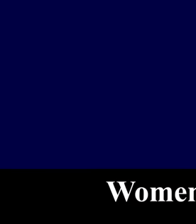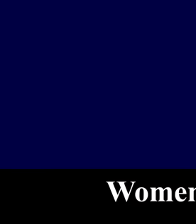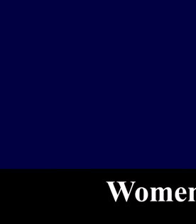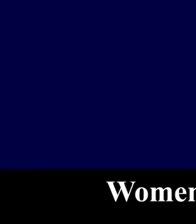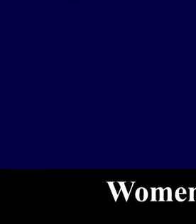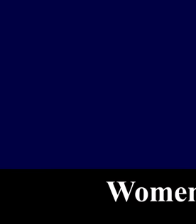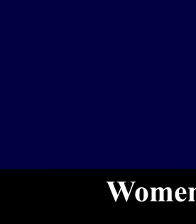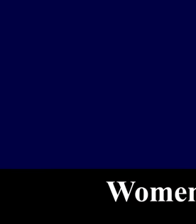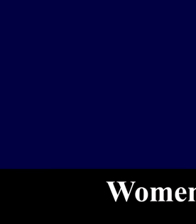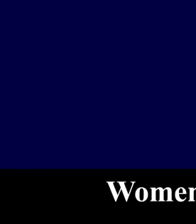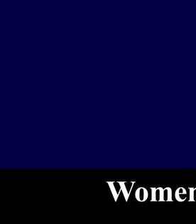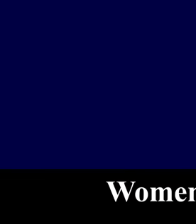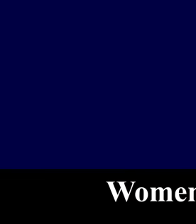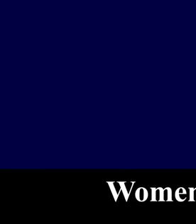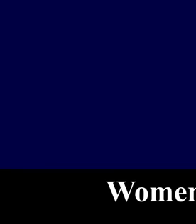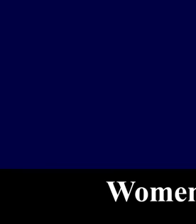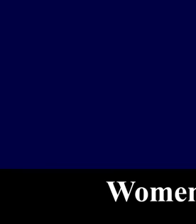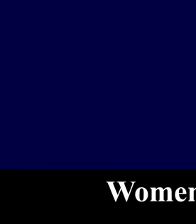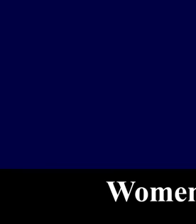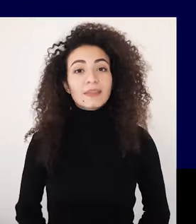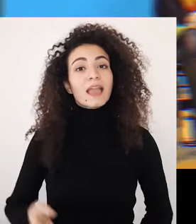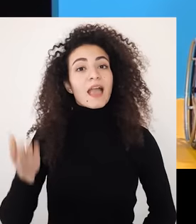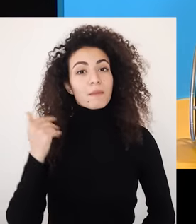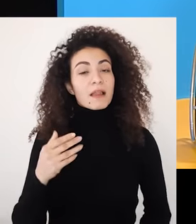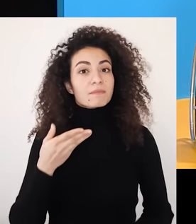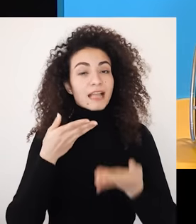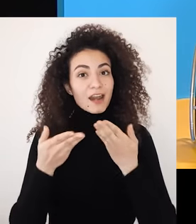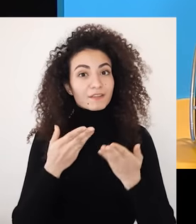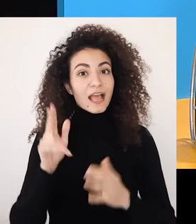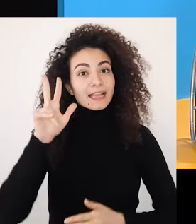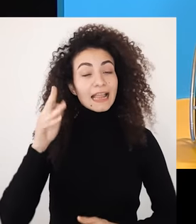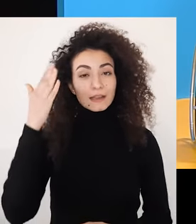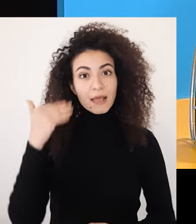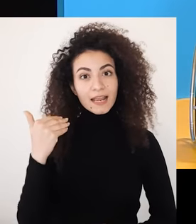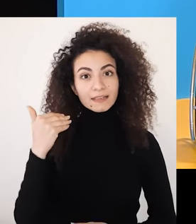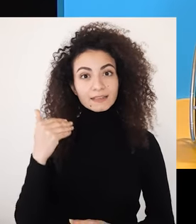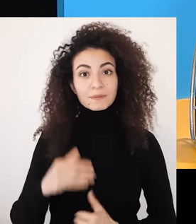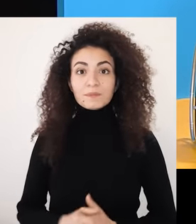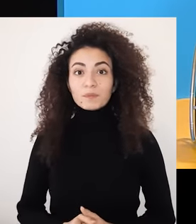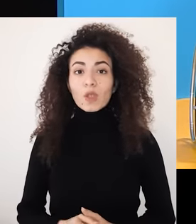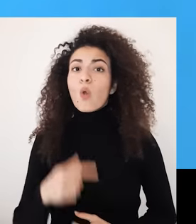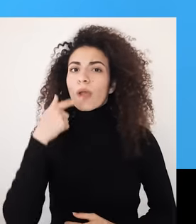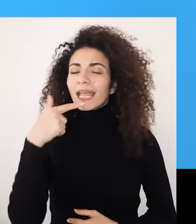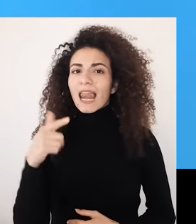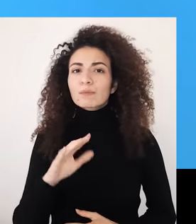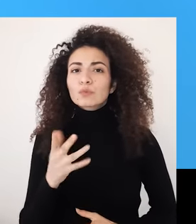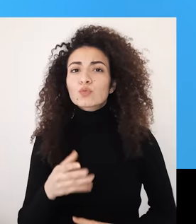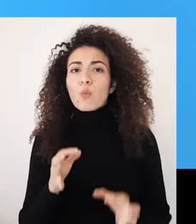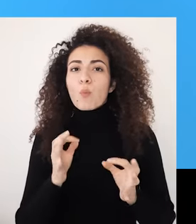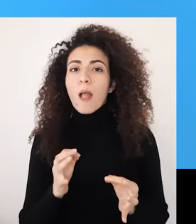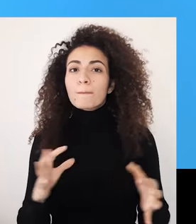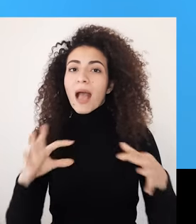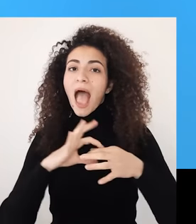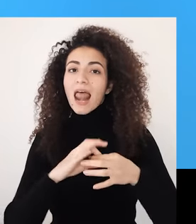المرأة ذات الإعاقة وتكمين الصورة الذاتية من بعد ما تعرفنا على سارة دينا وأمل ومن بعد ما